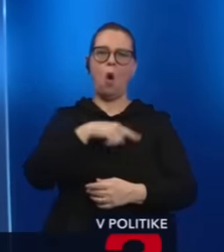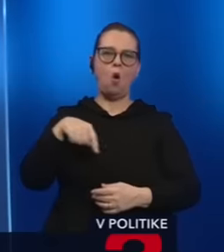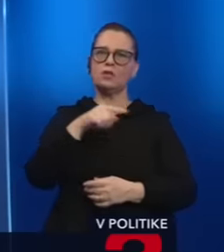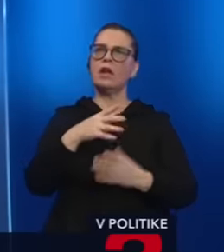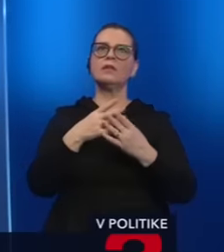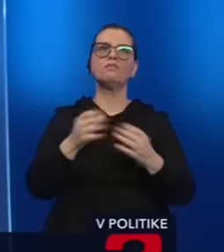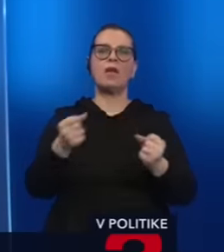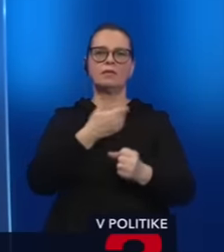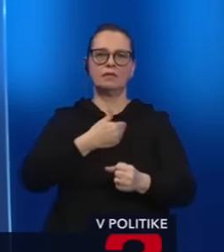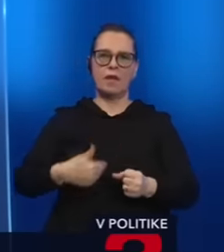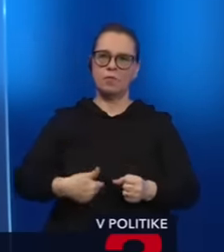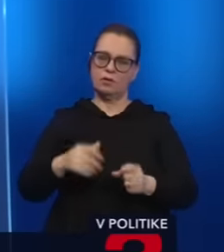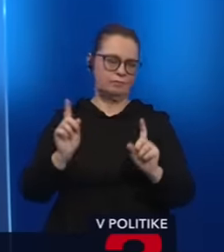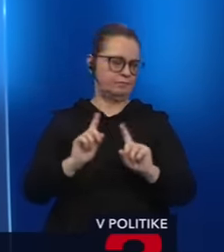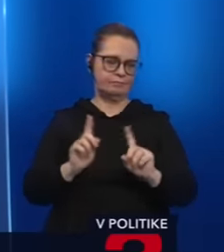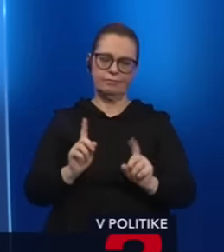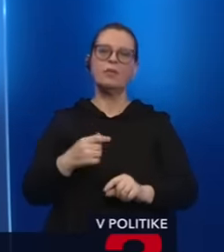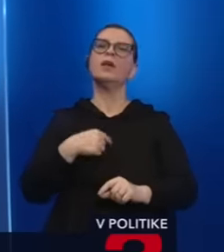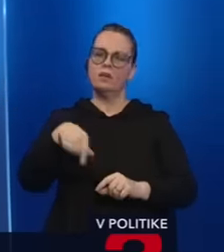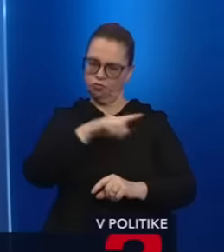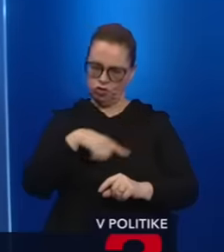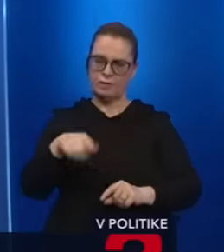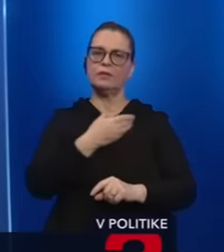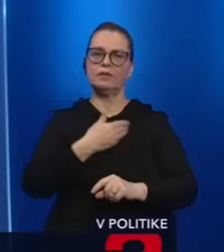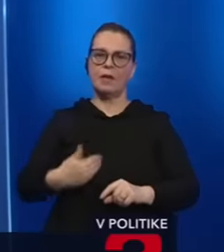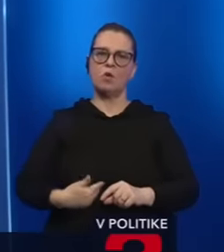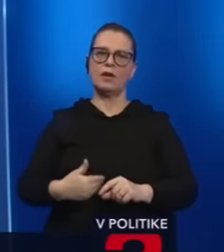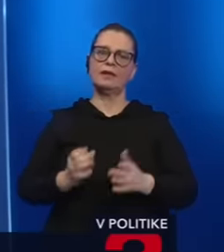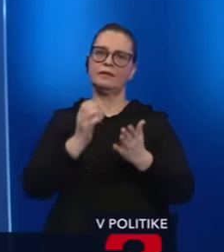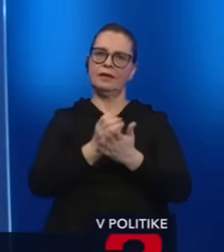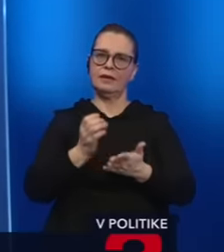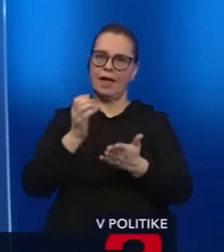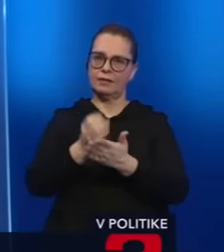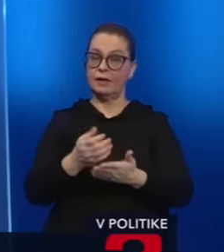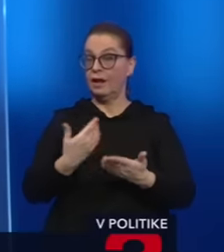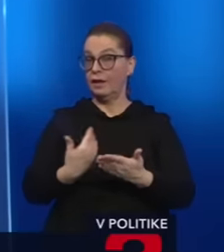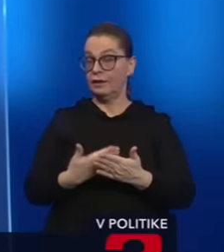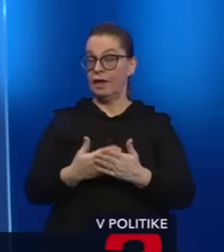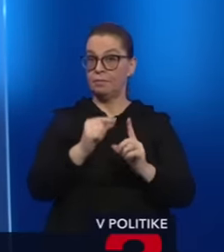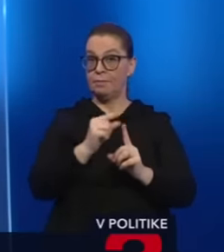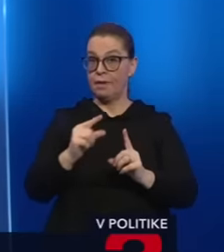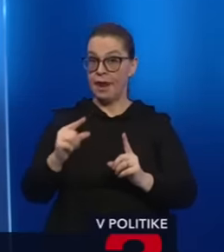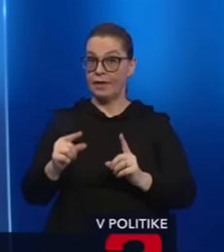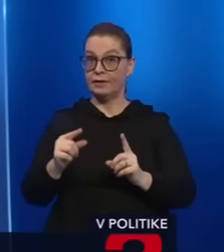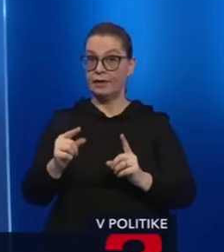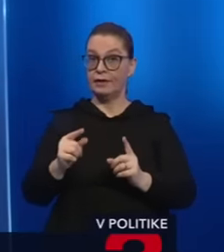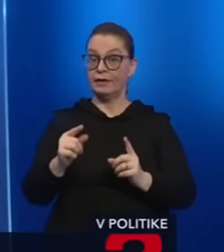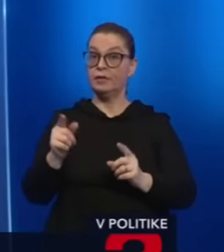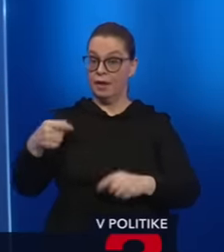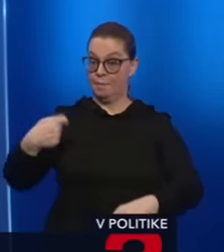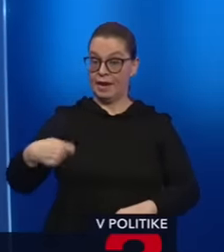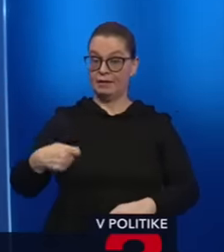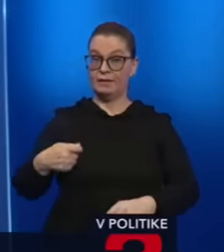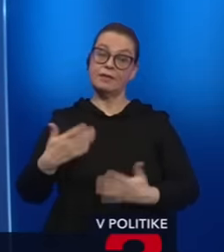nedemokratického režimu, takže sú to demokratickí kandidáti. To, ak by pán Pelegrini sa stal prezidentom alebo kdokoľvek iný z